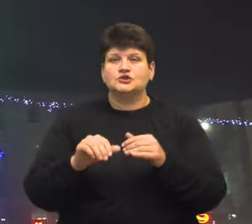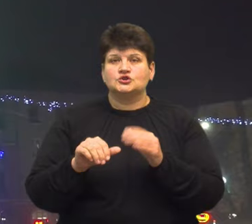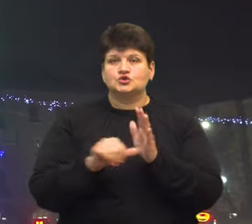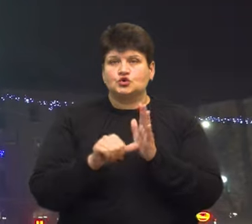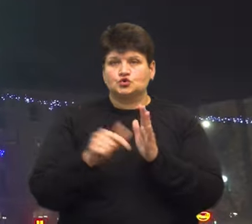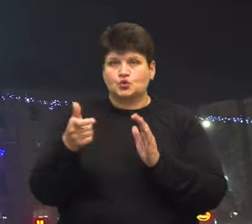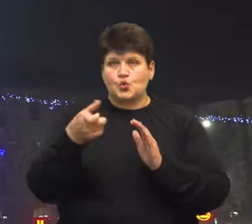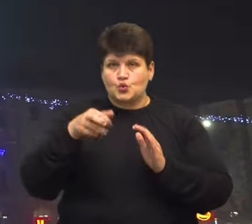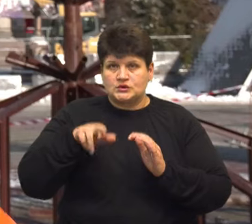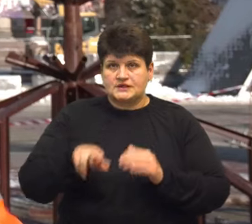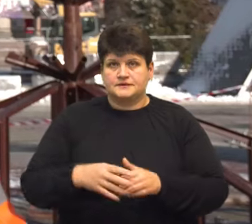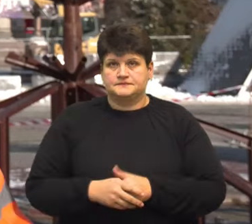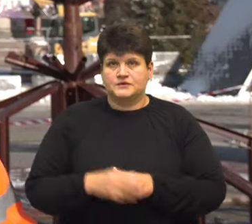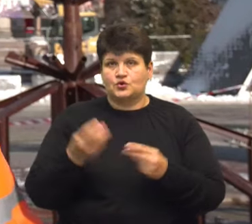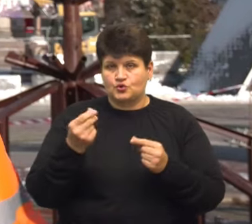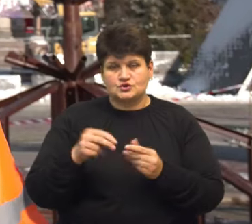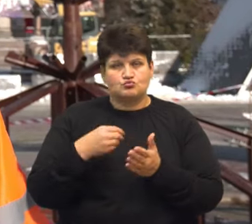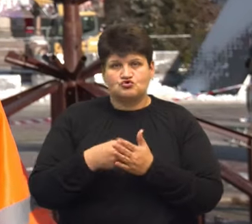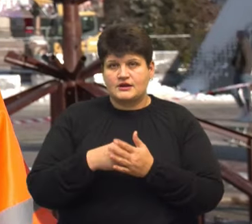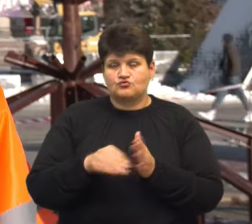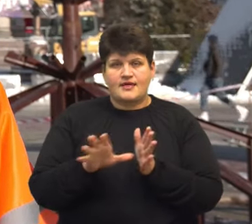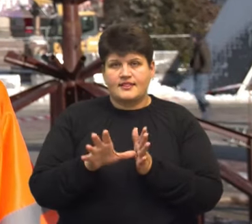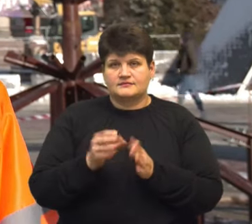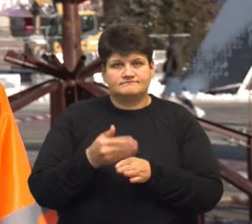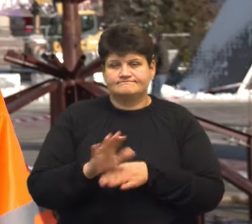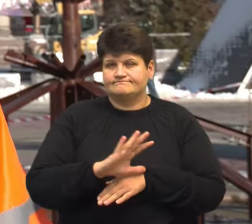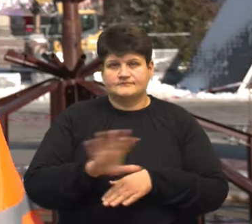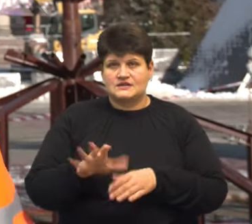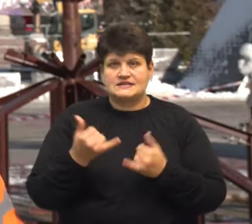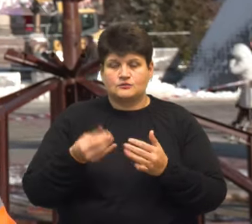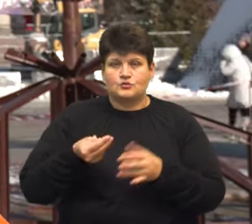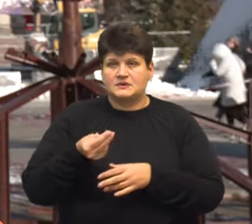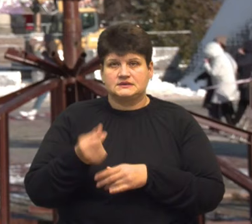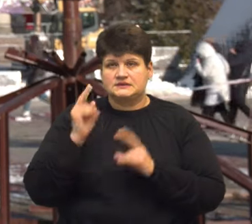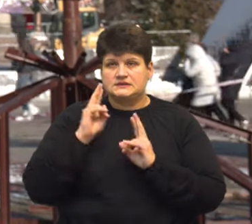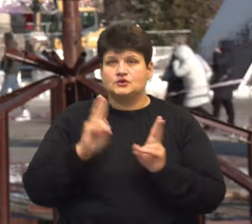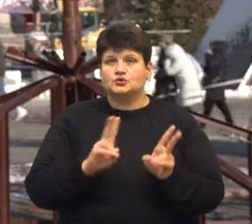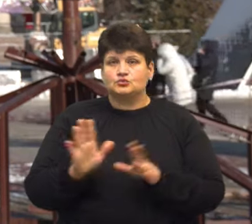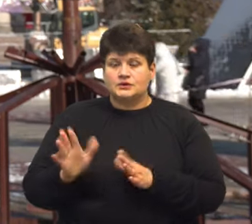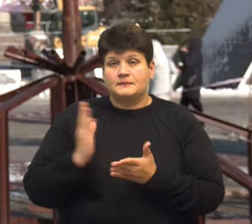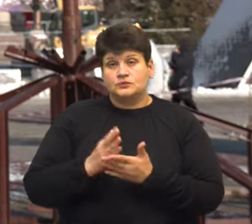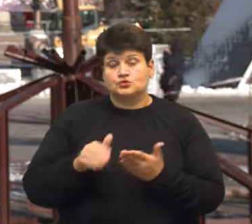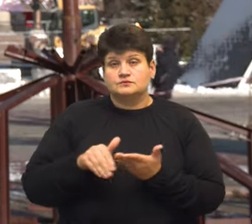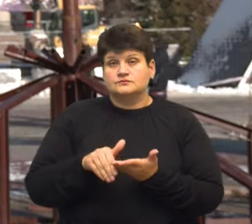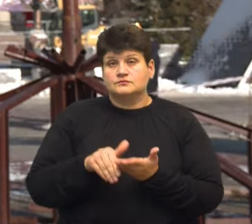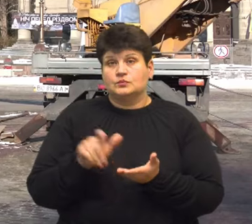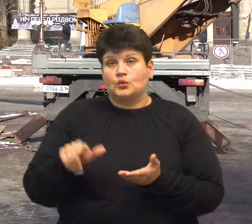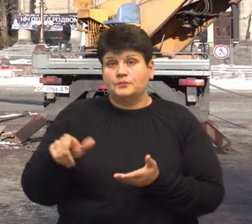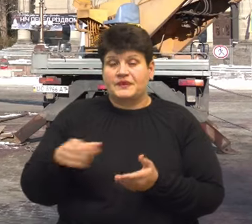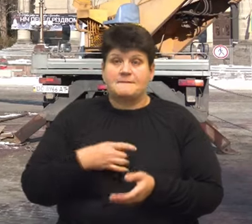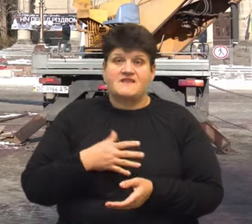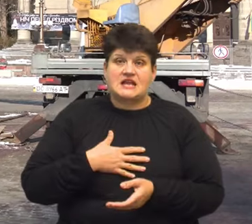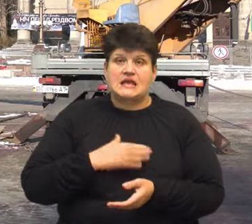на електрику не виділятимуть. Зараз я не знаю, хто буде плачувати, є, звичайно, мають бути спонсори, це будуть працівні підприємці.